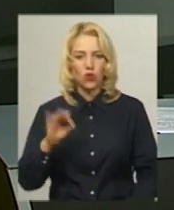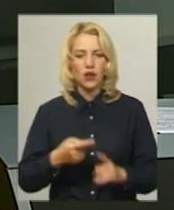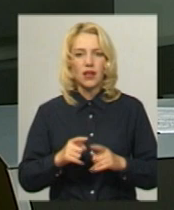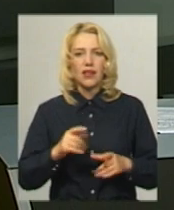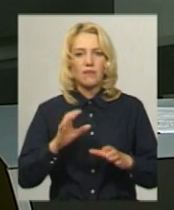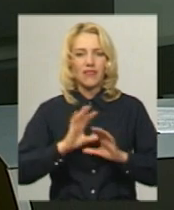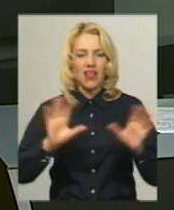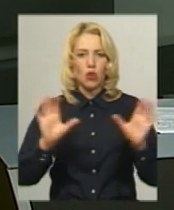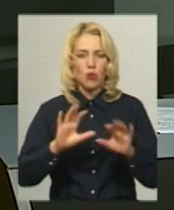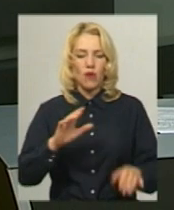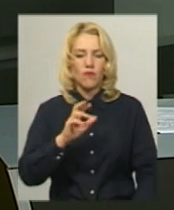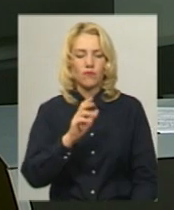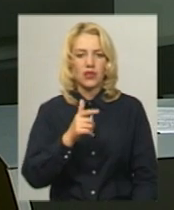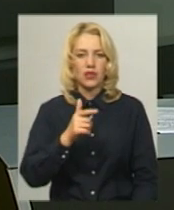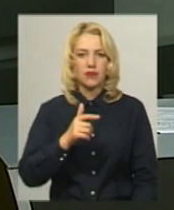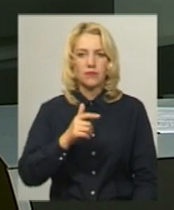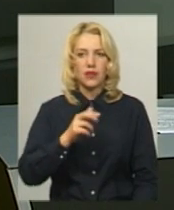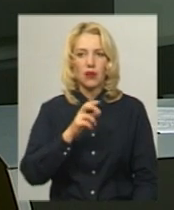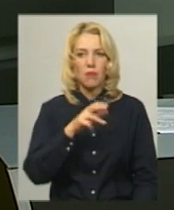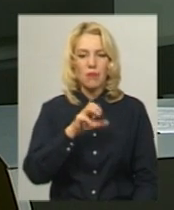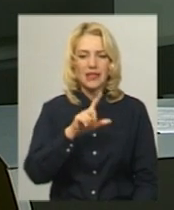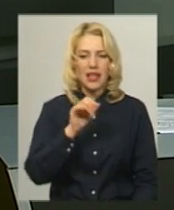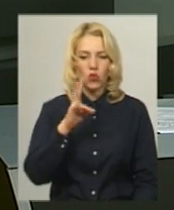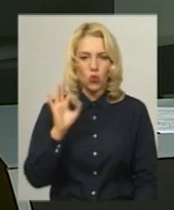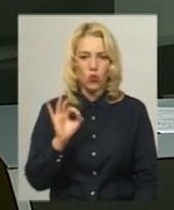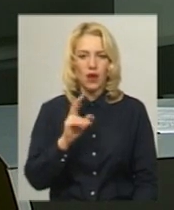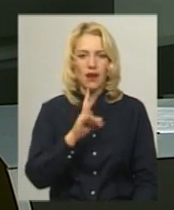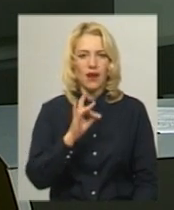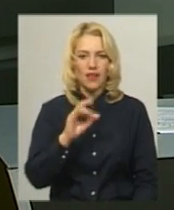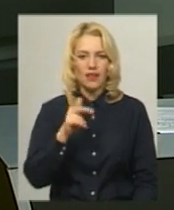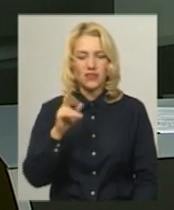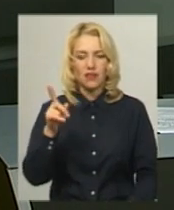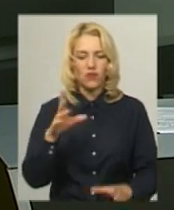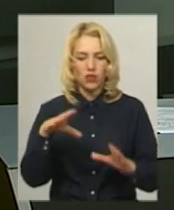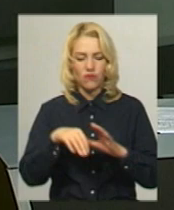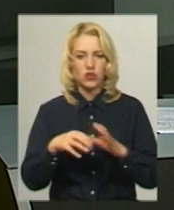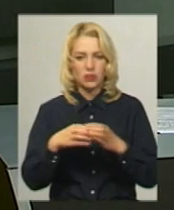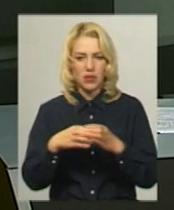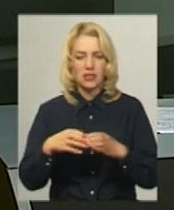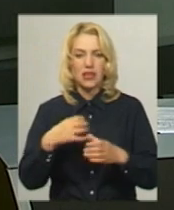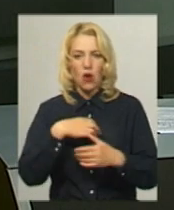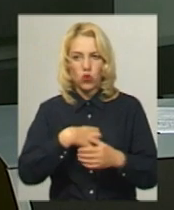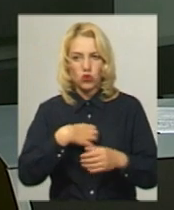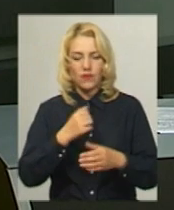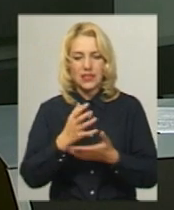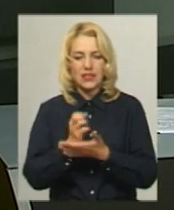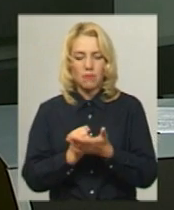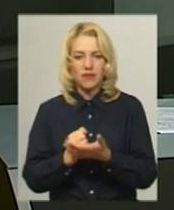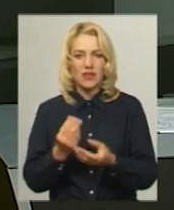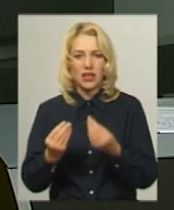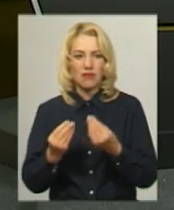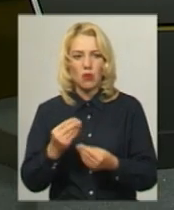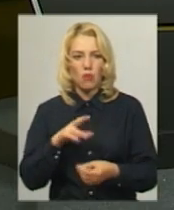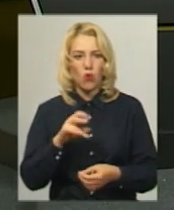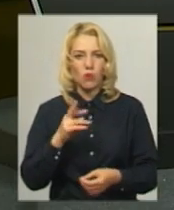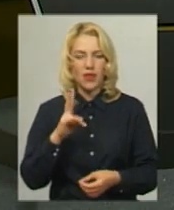Головень, Богдан Мазенко та Віктор Краєвський. Вони в основному складі. Та запасний гравець Тимофій Полуян.